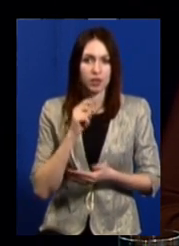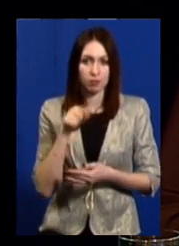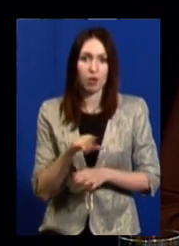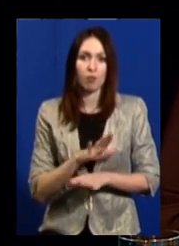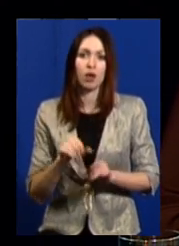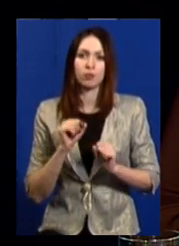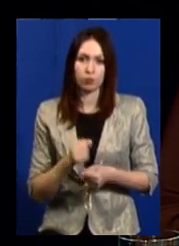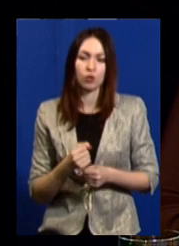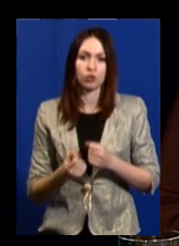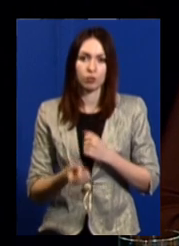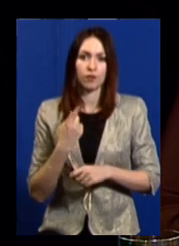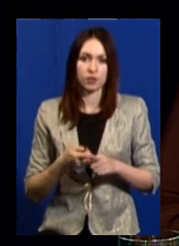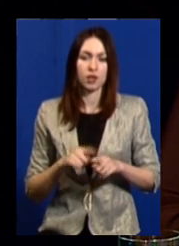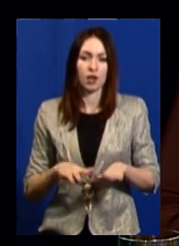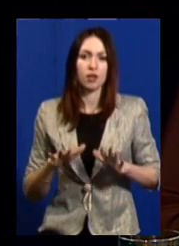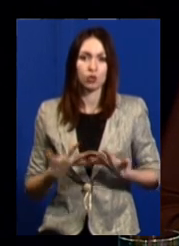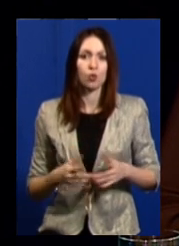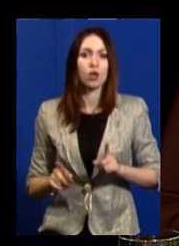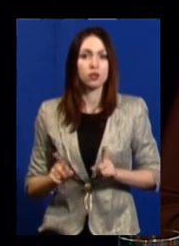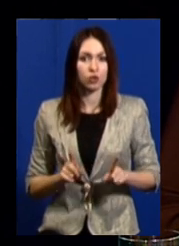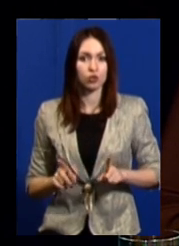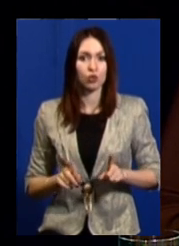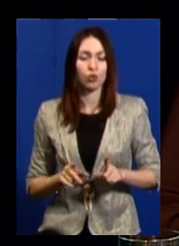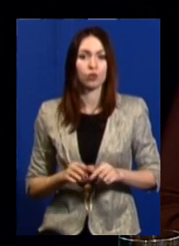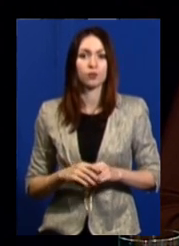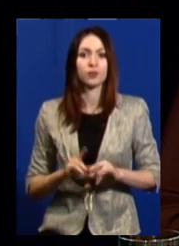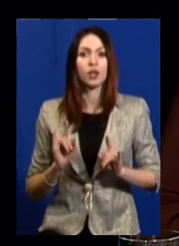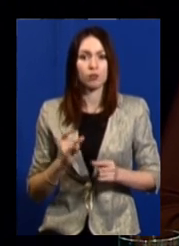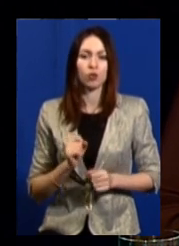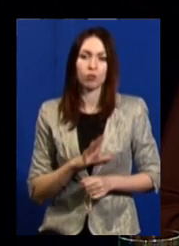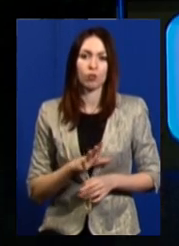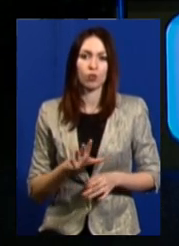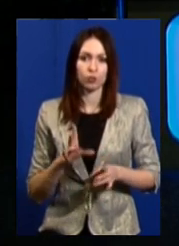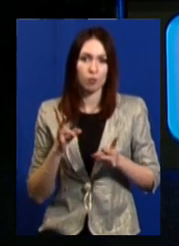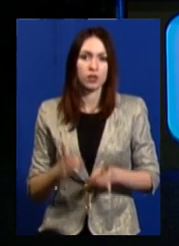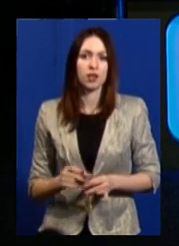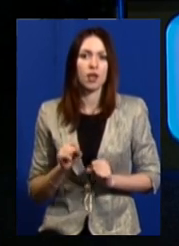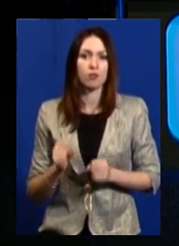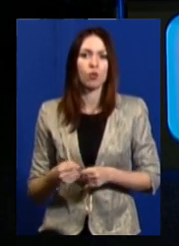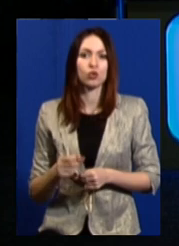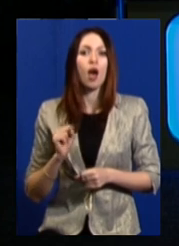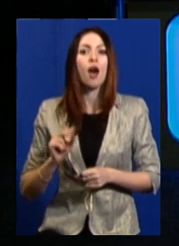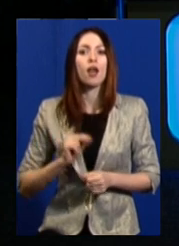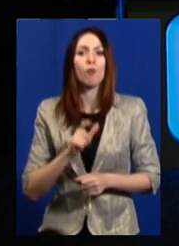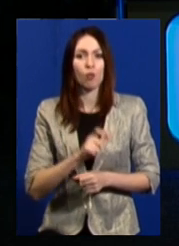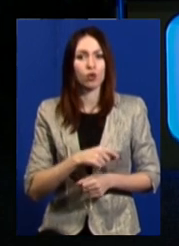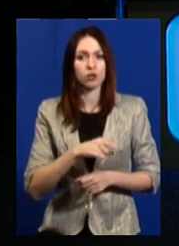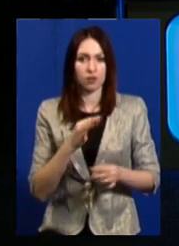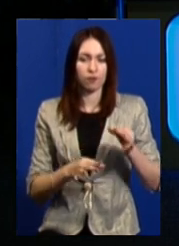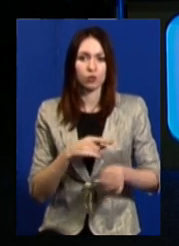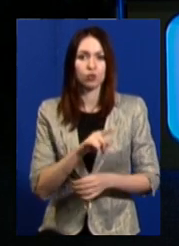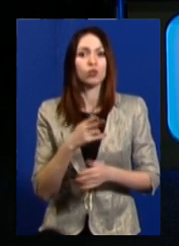виникнути така ситуація, що дитина може постраждати. А працівник піде до суду?